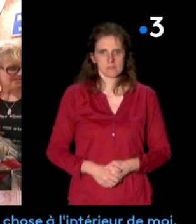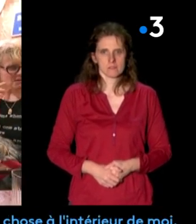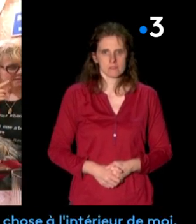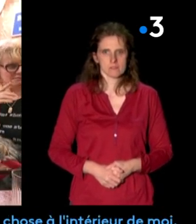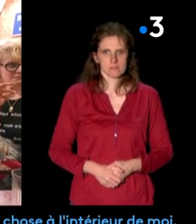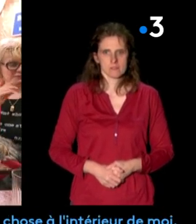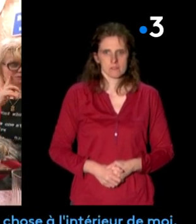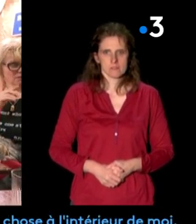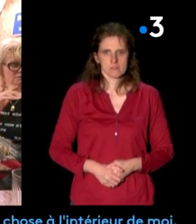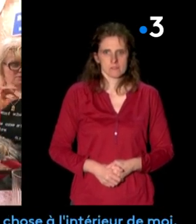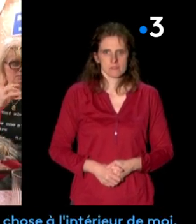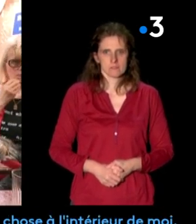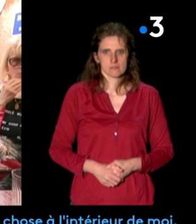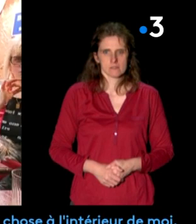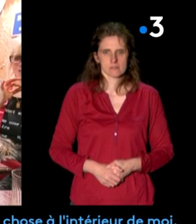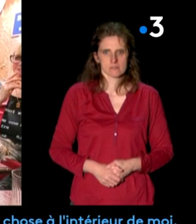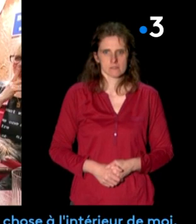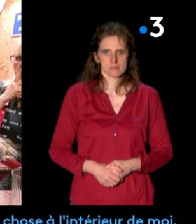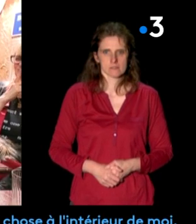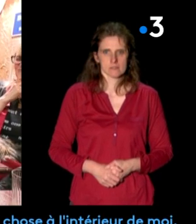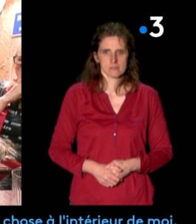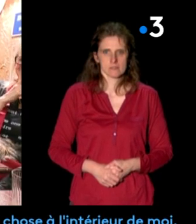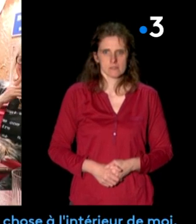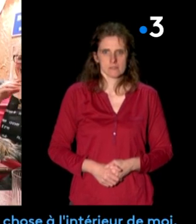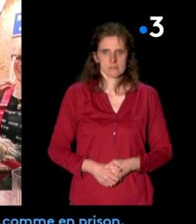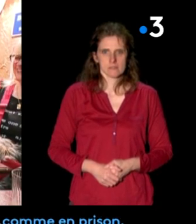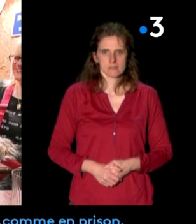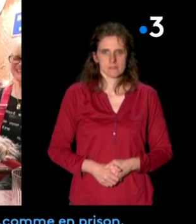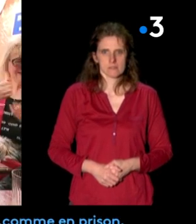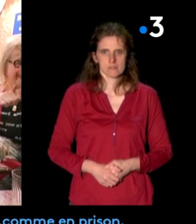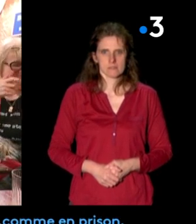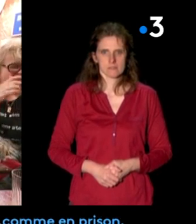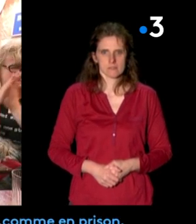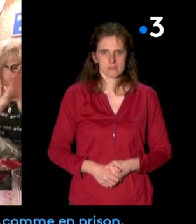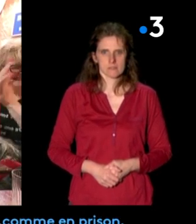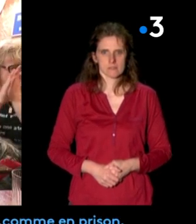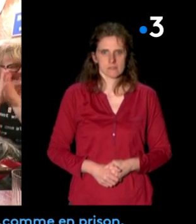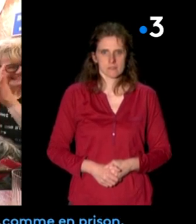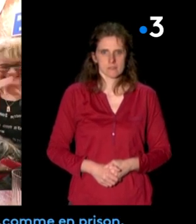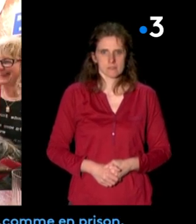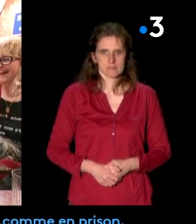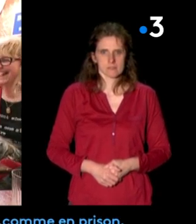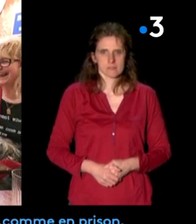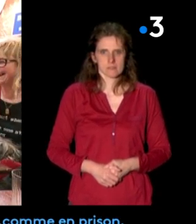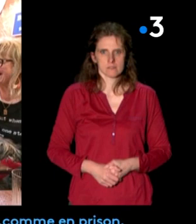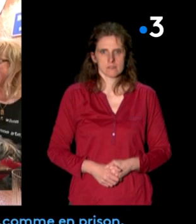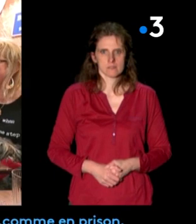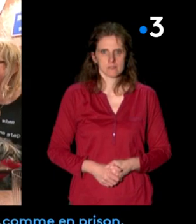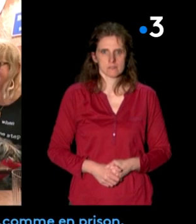Avant, oui, je me sentais frustrée, je gardais quelque chose à l'intérieur de moi, je ne sortais pas, j'étais comme bloquée, comme en prison.